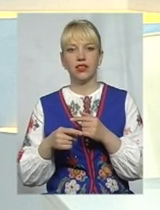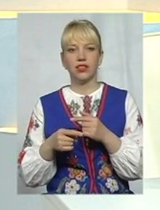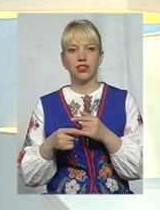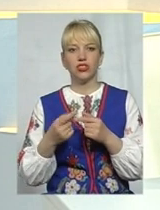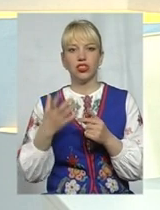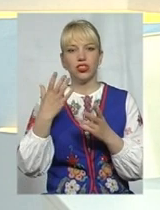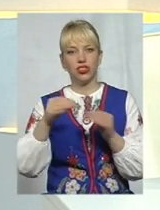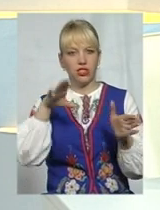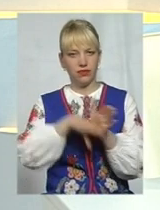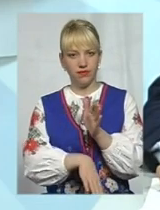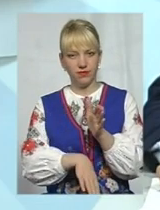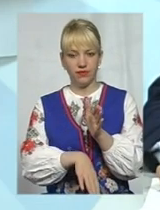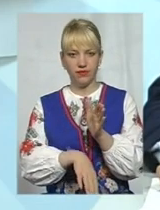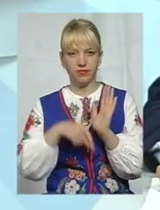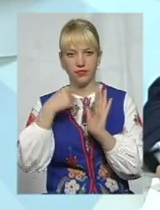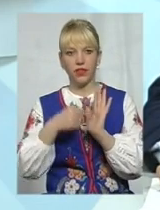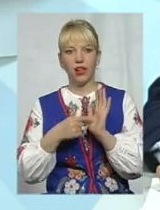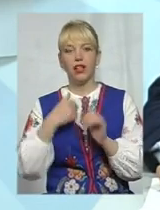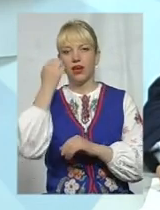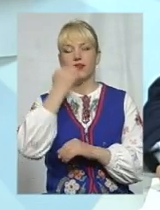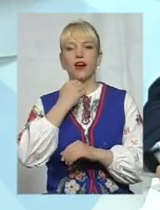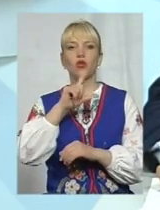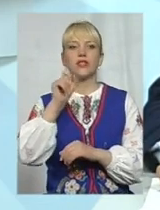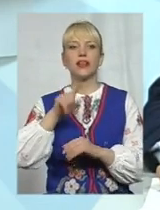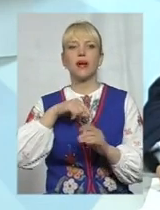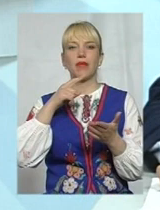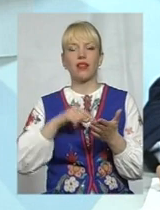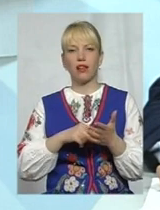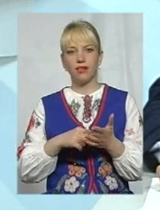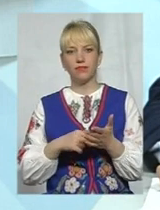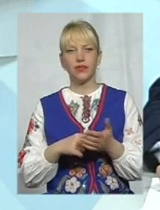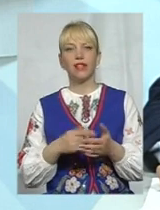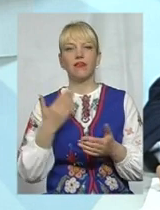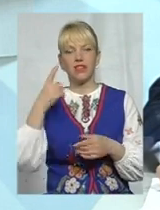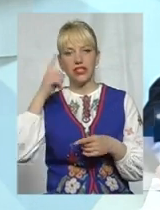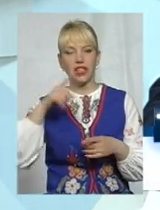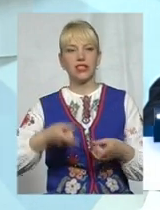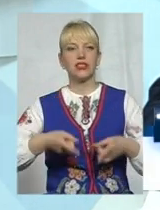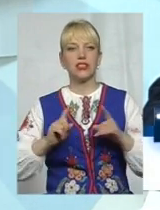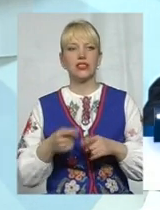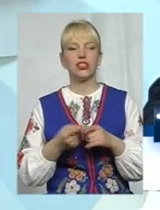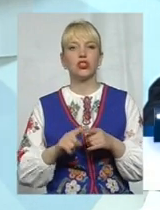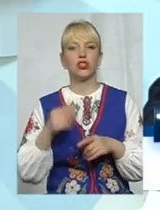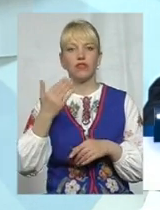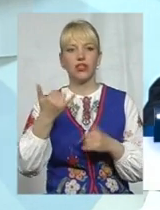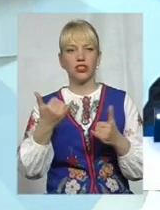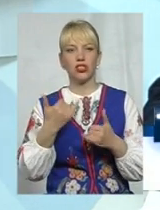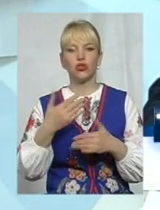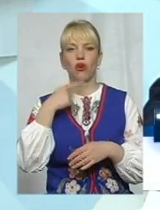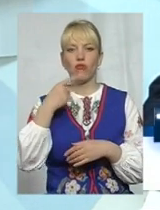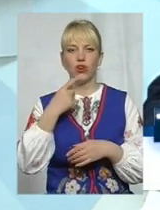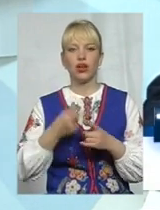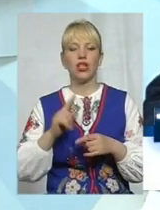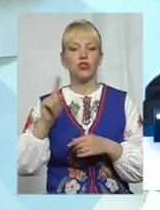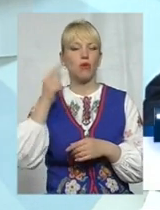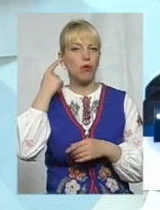скотився ще нижче? Дякую за запитання. Ви знаєте, дійсно, і те, що ви тільки що говорили, те, що ми почули